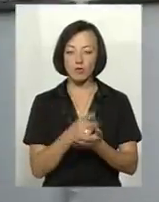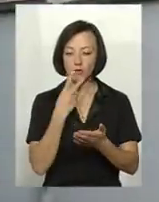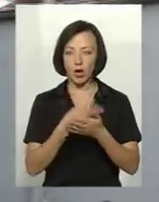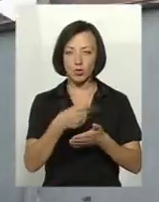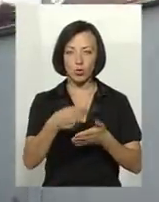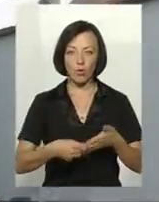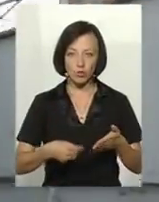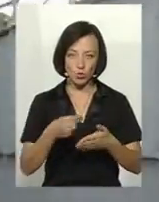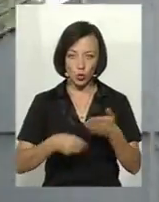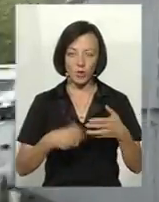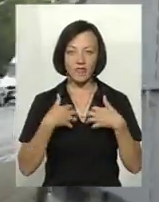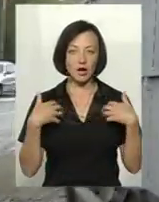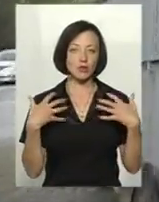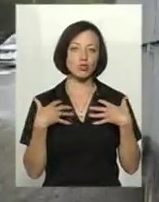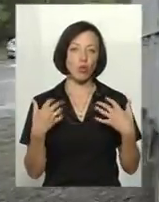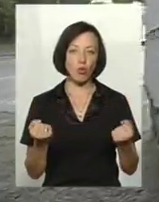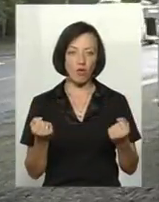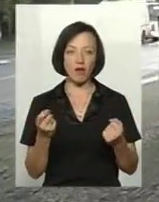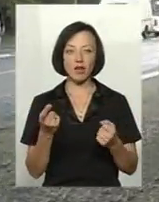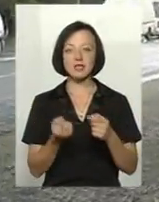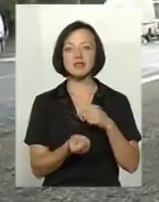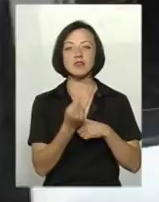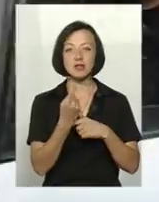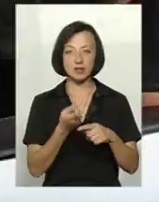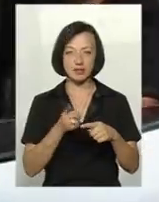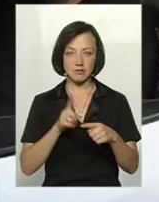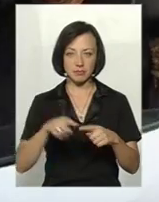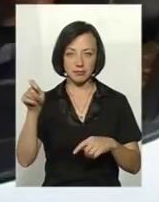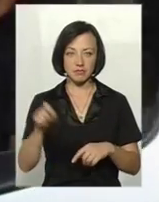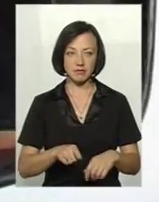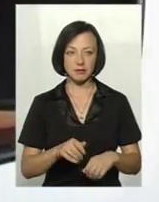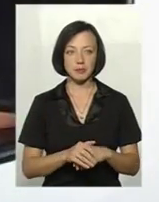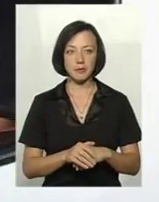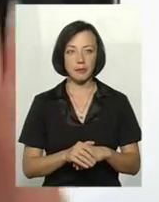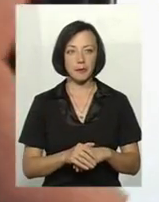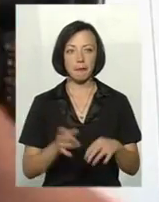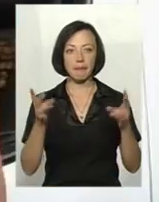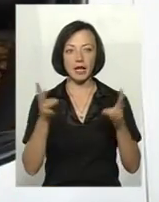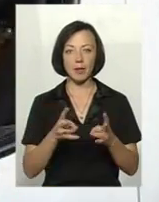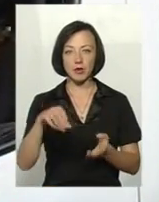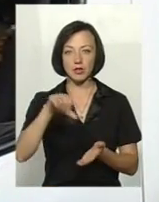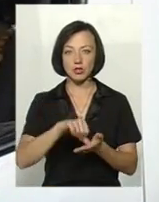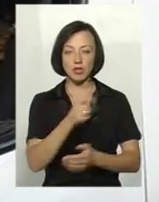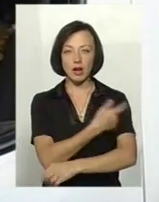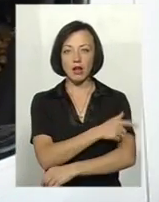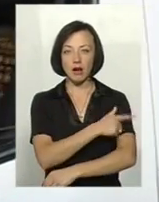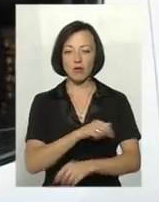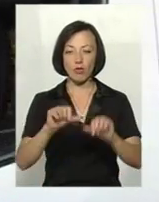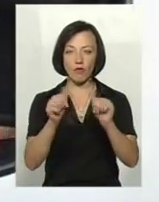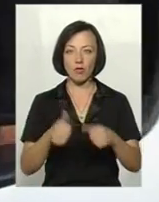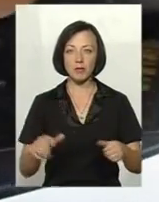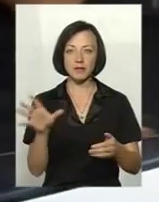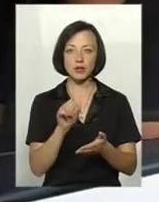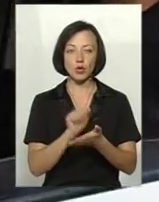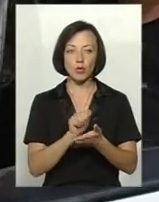довідку, що тварини здорові і їдуть не з зони зараження. Заїхати вам треба в дільнячій лікарні, оформити всі документи,